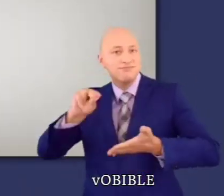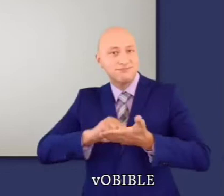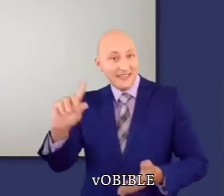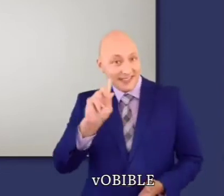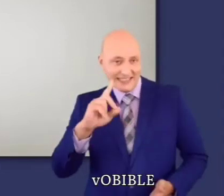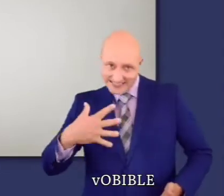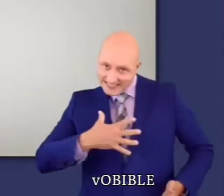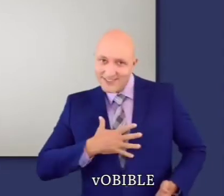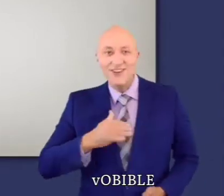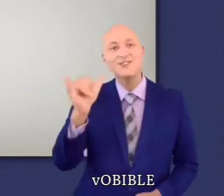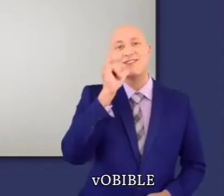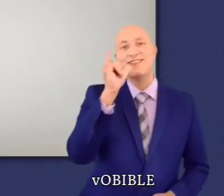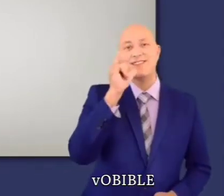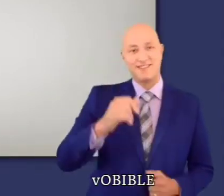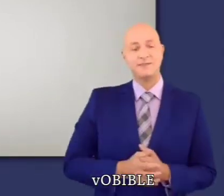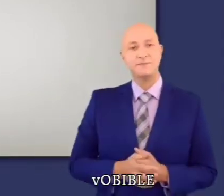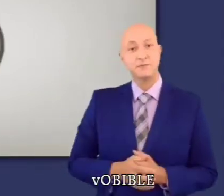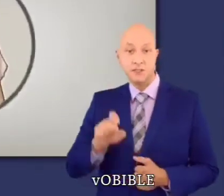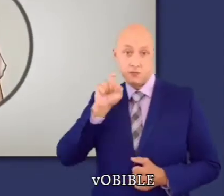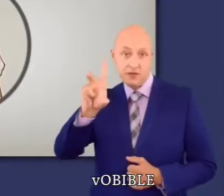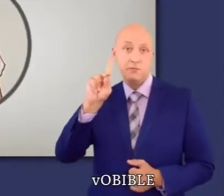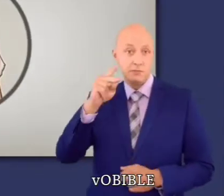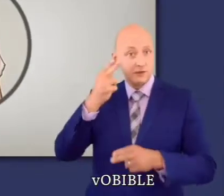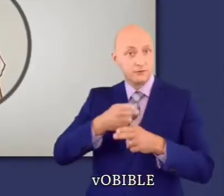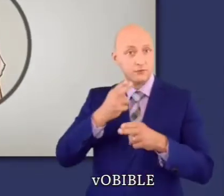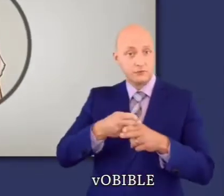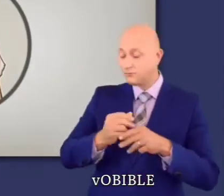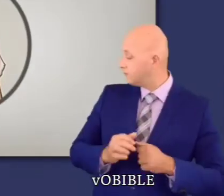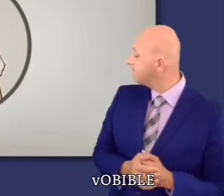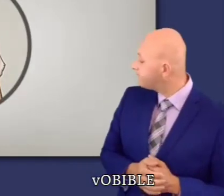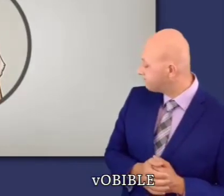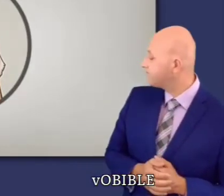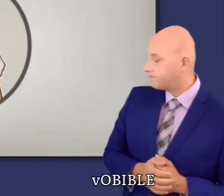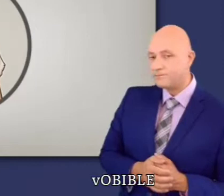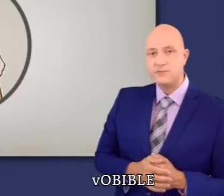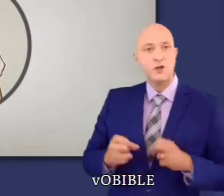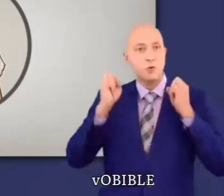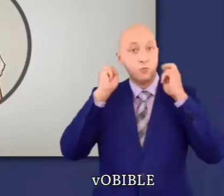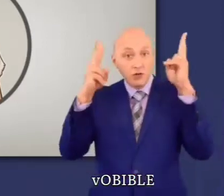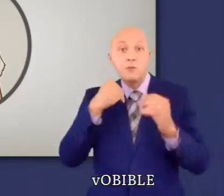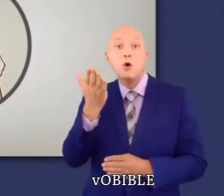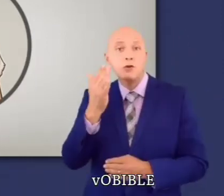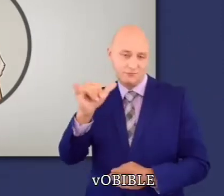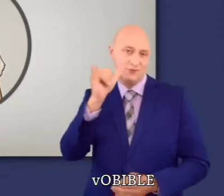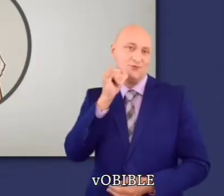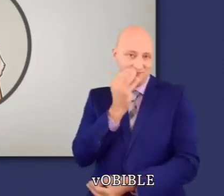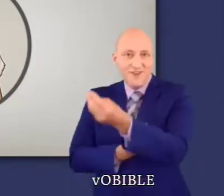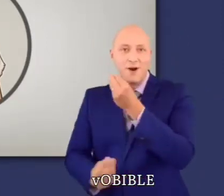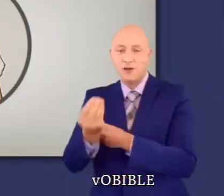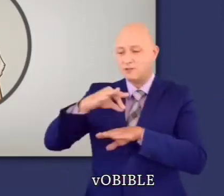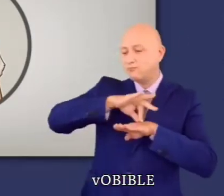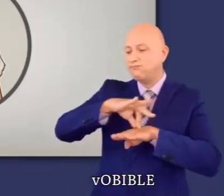Le livre de Josué porte le nom de son rédacteur Josué, fils de Noun qui est devenu le chef d'Israël après la mort de